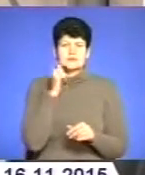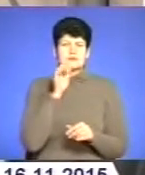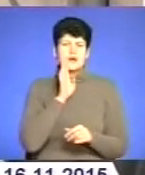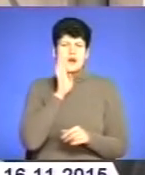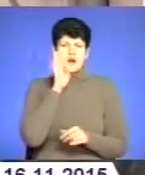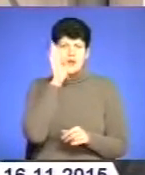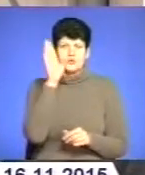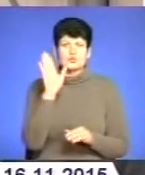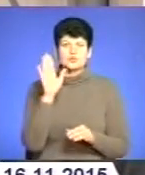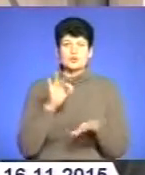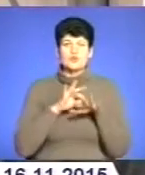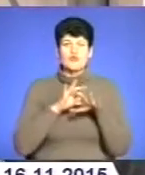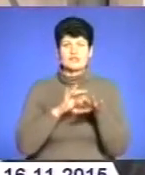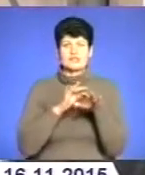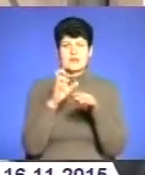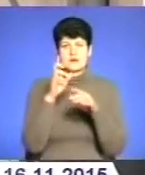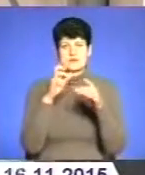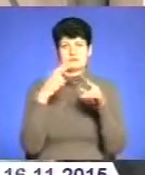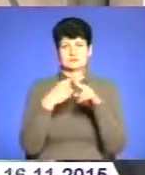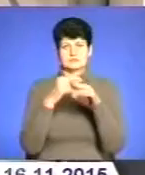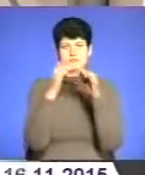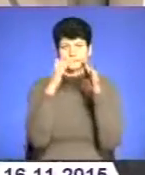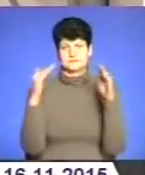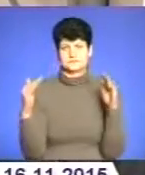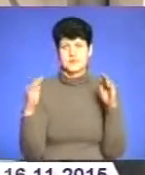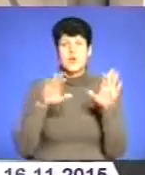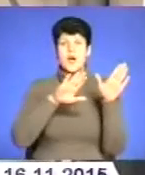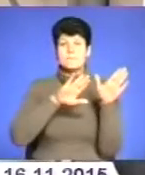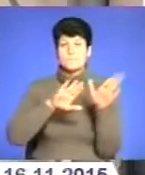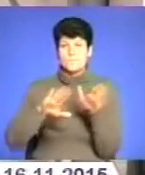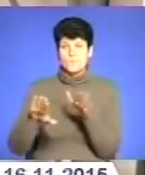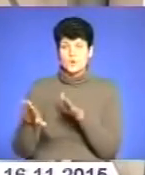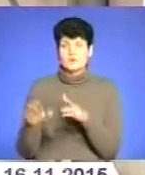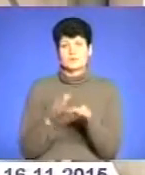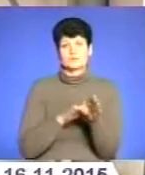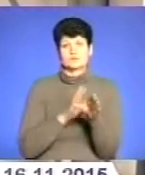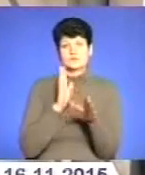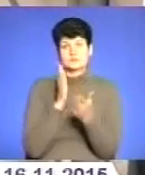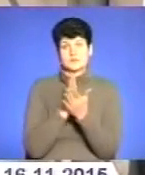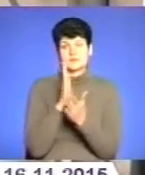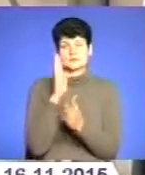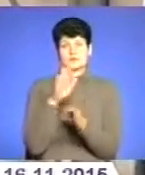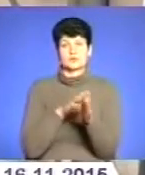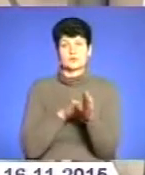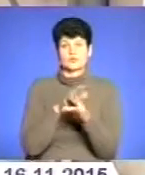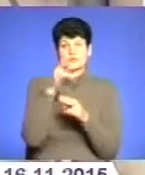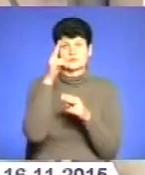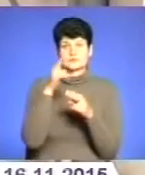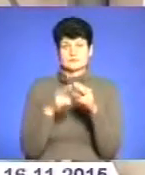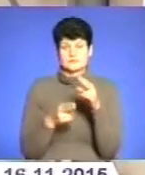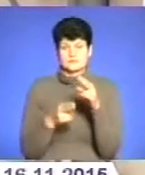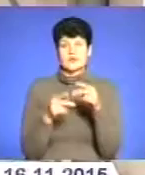буде проводитися накриття бляхою. І потім мають завершити тут